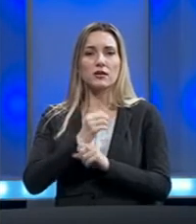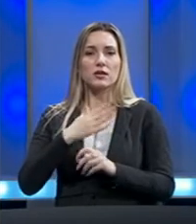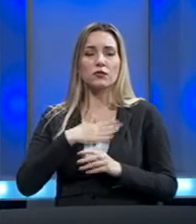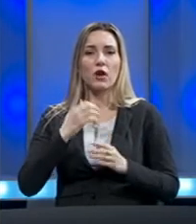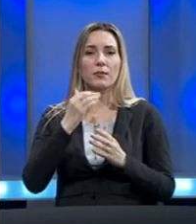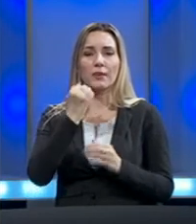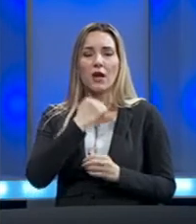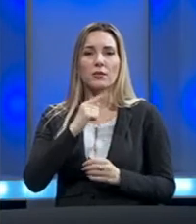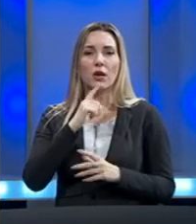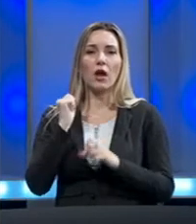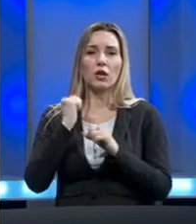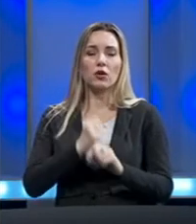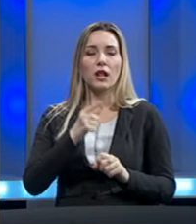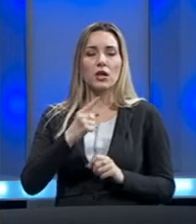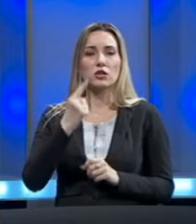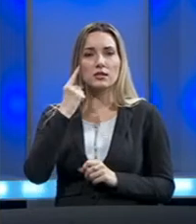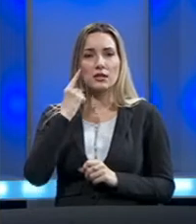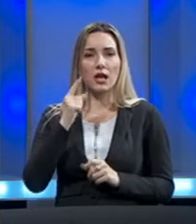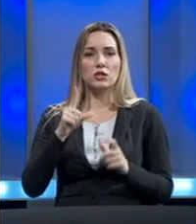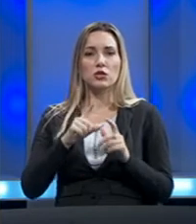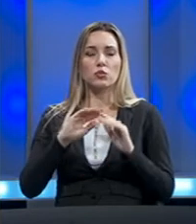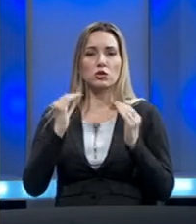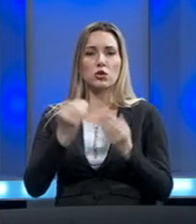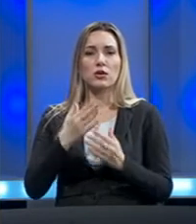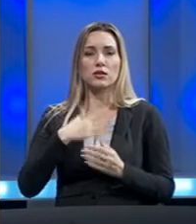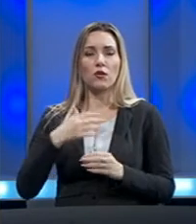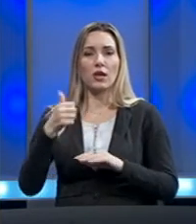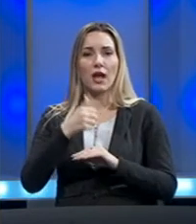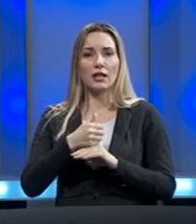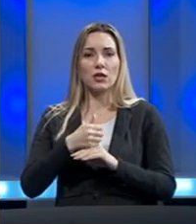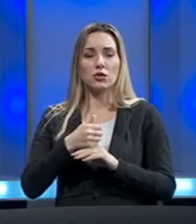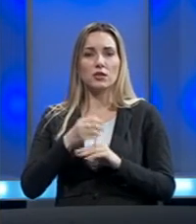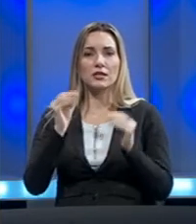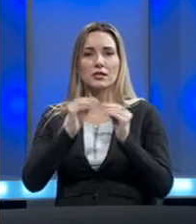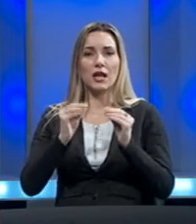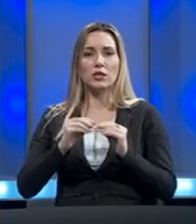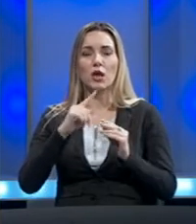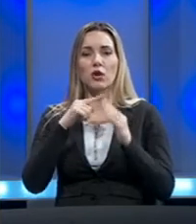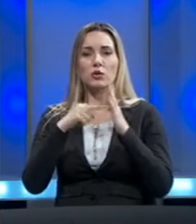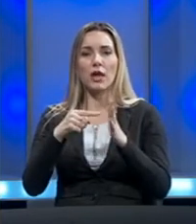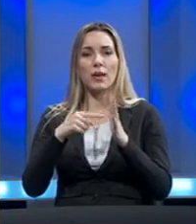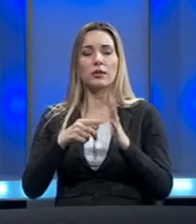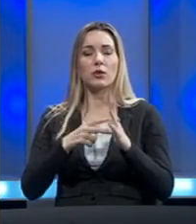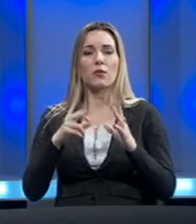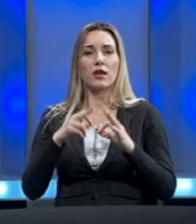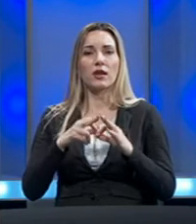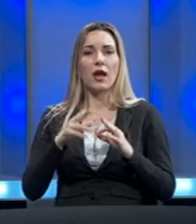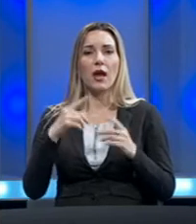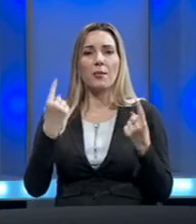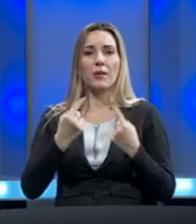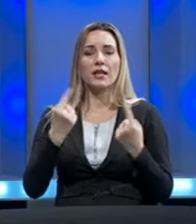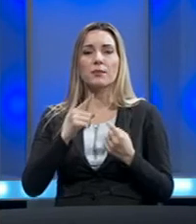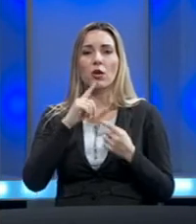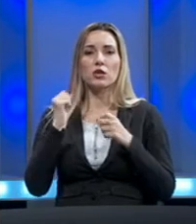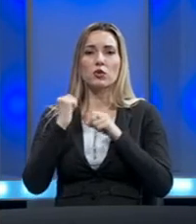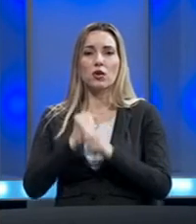pravilama koje je donijela, što znači da u zoni svojih nadležnosti sadržaj koji su emtovani na onim medijima koje su